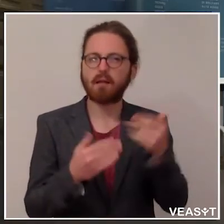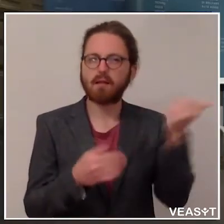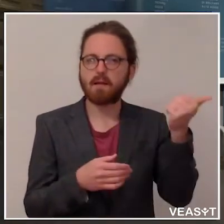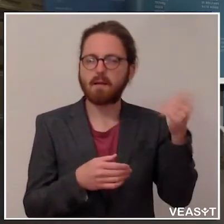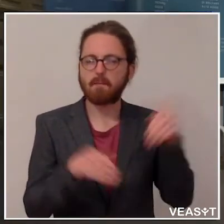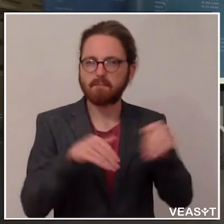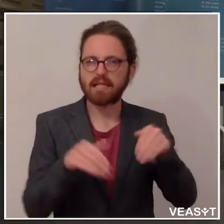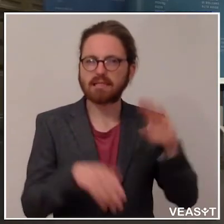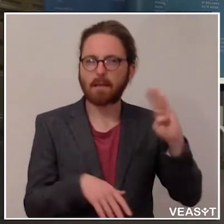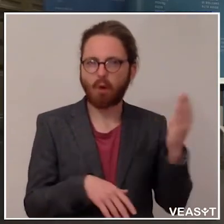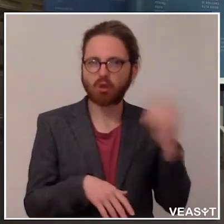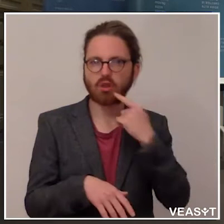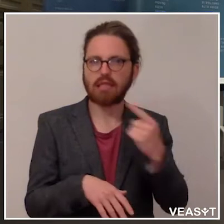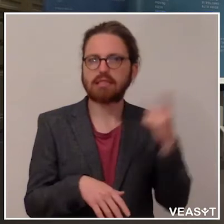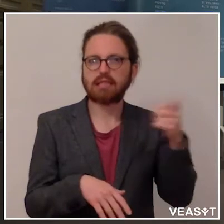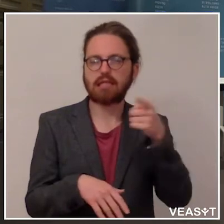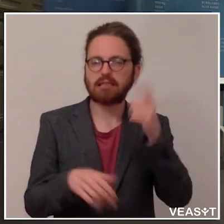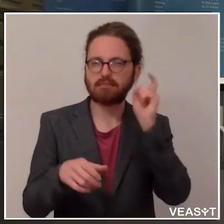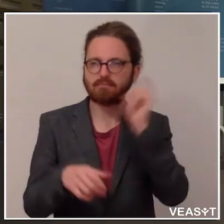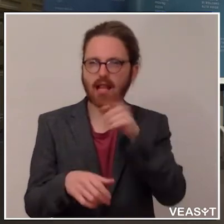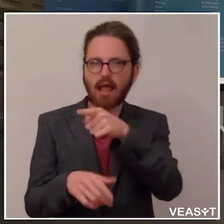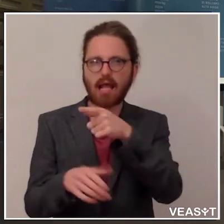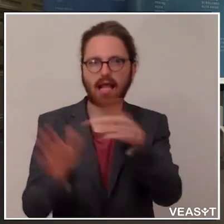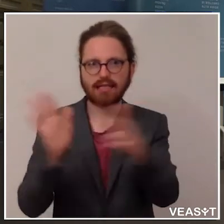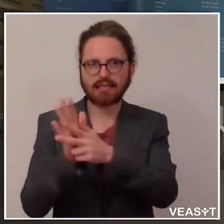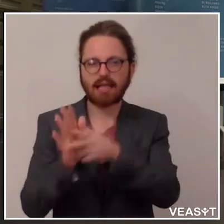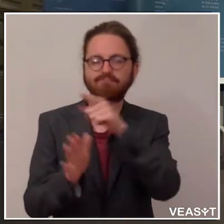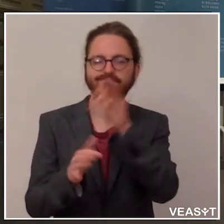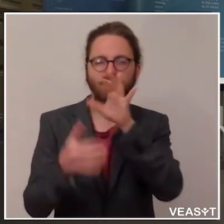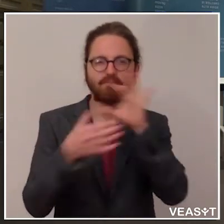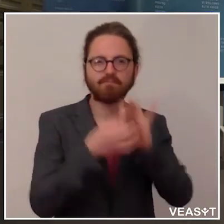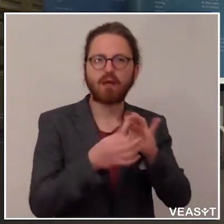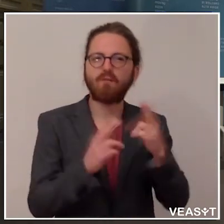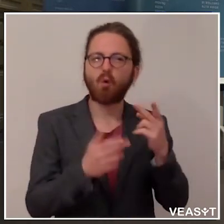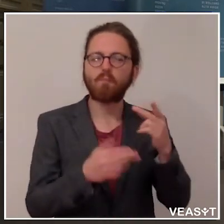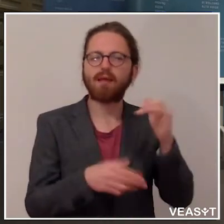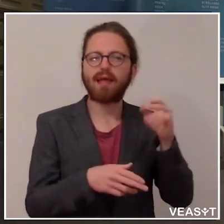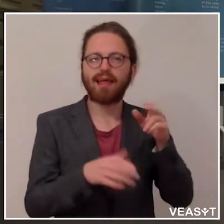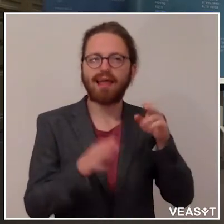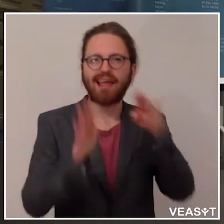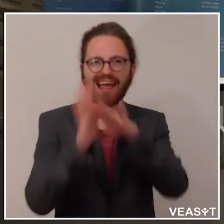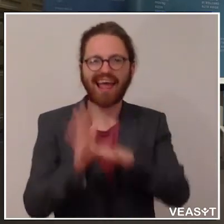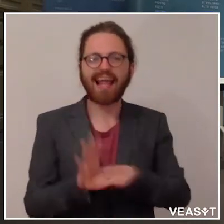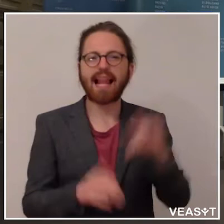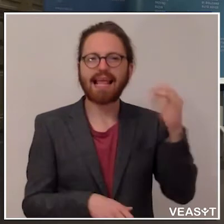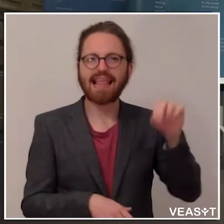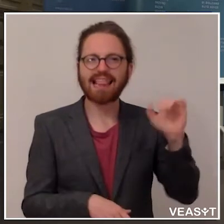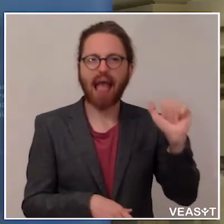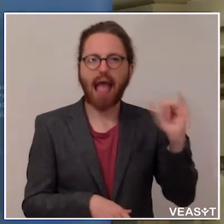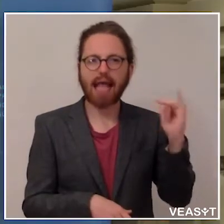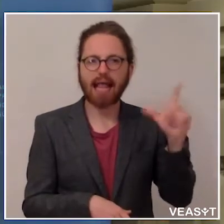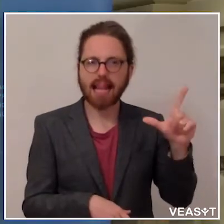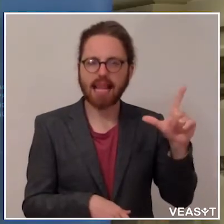Anfechtung des Landesgesetzes Bezug nimmt auf die Regelung des INAIL und hier schreibt die Journalistin,